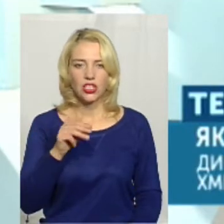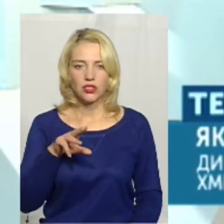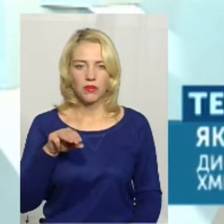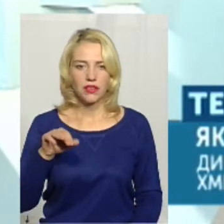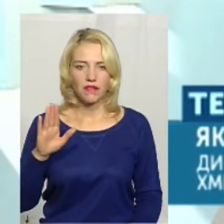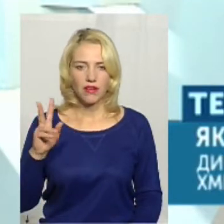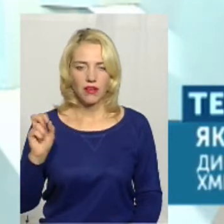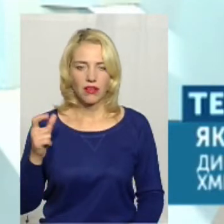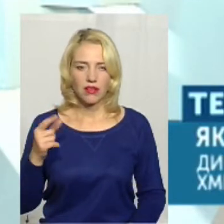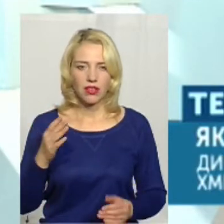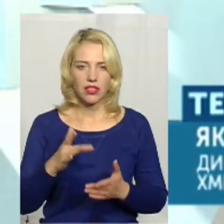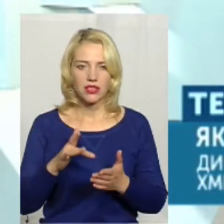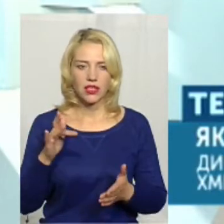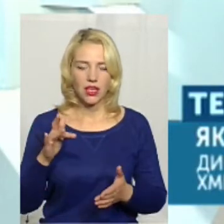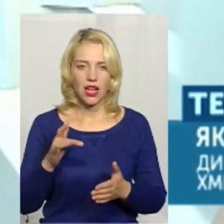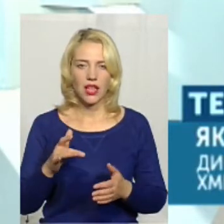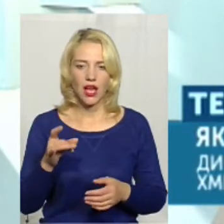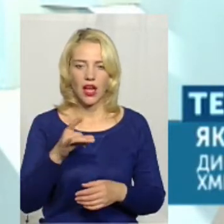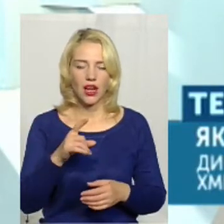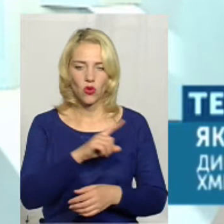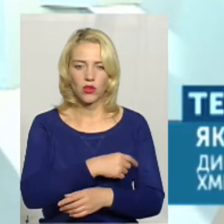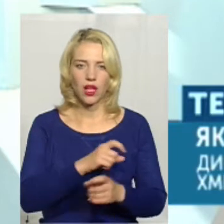є центральна рівна лікарня,